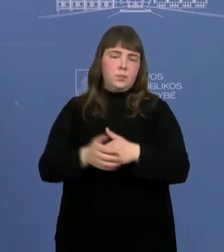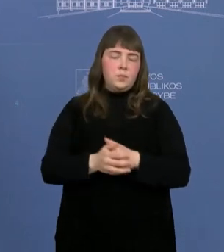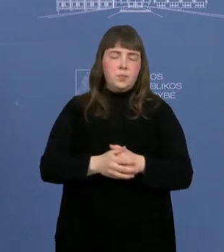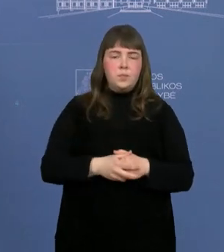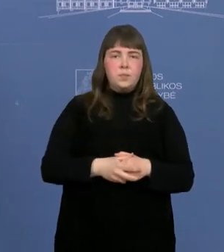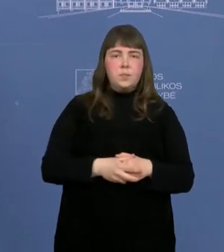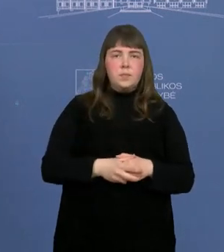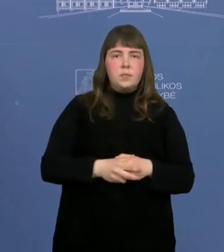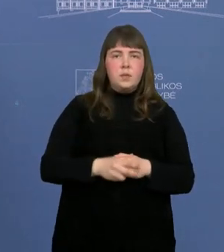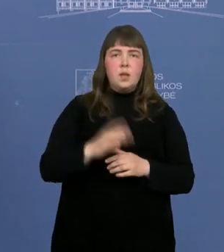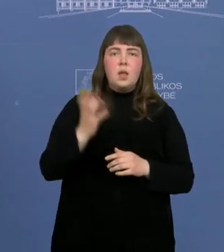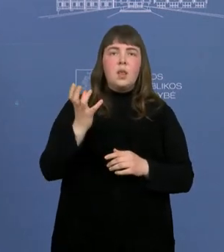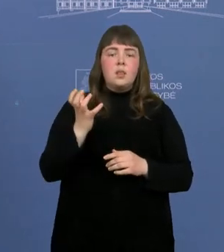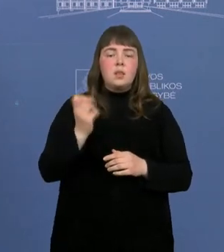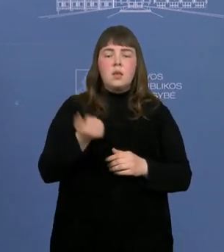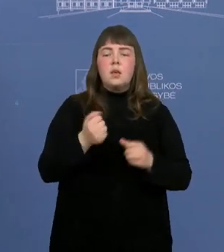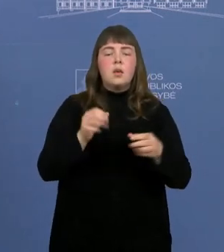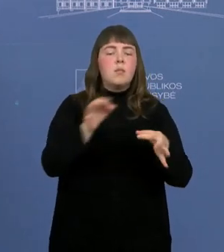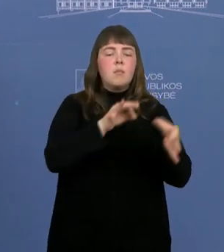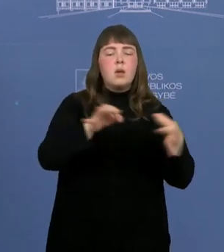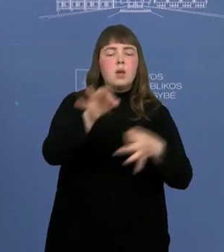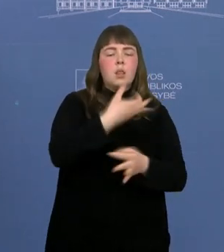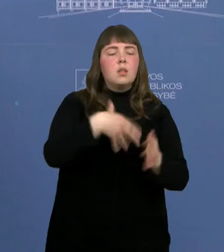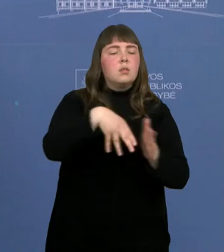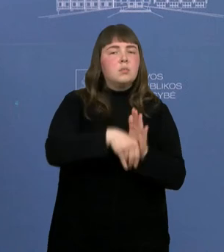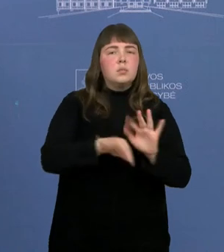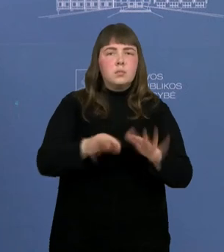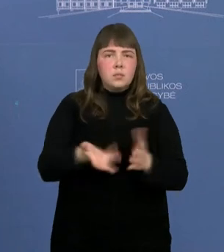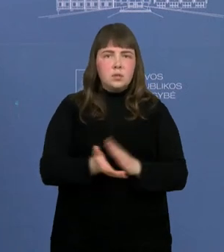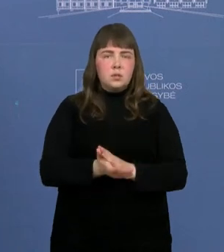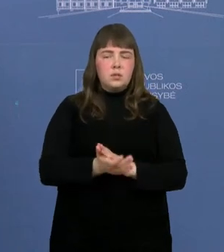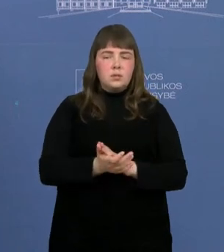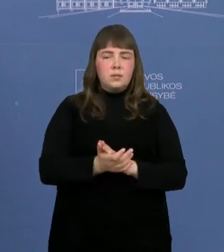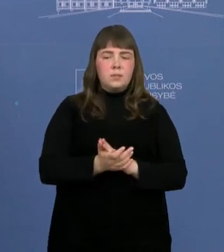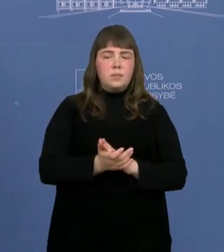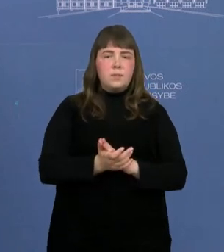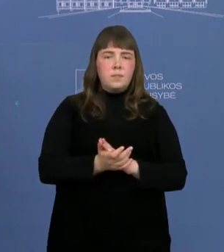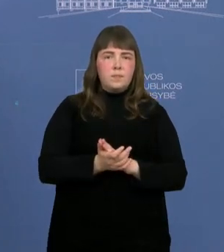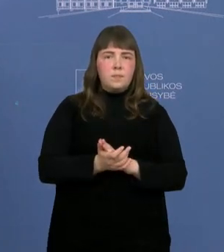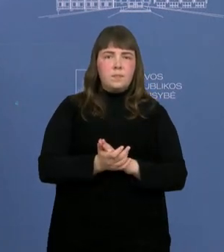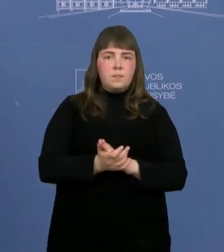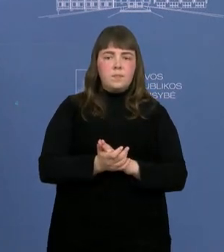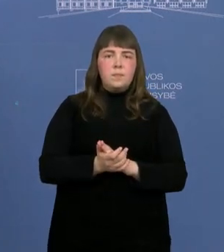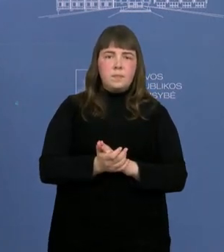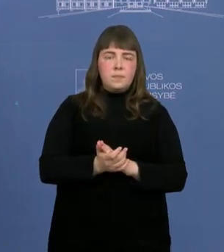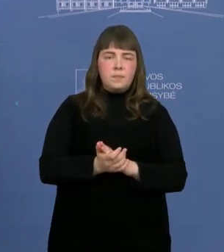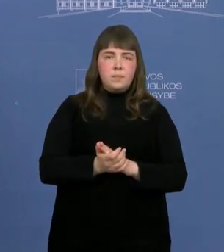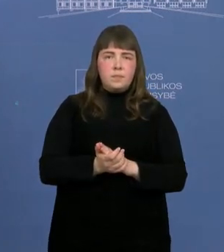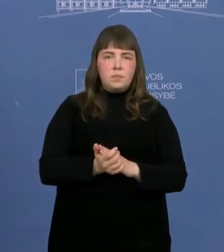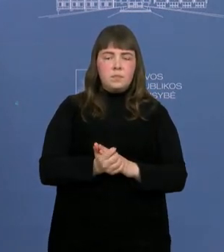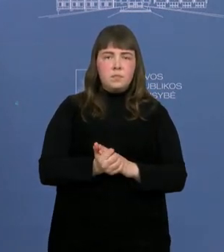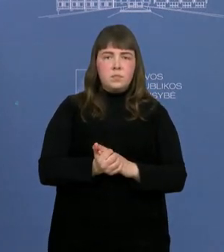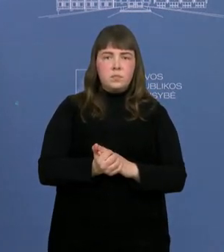Kas dar atliekama šito projektu? Sinkronizuojamas iš tikrųjų ir